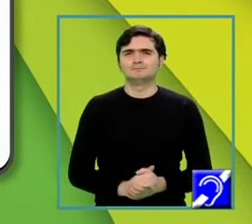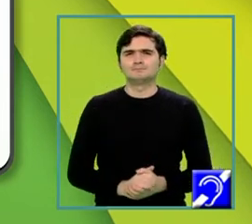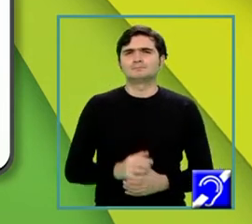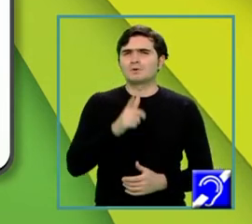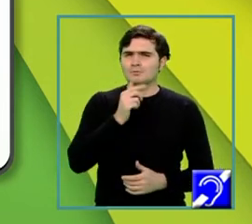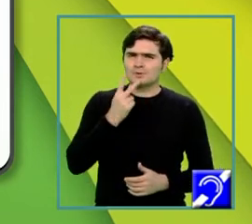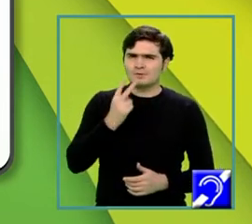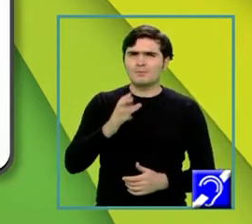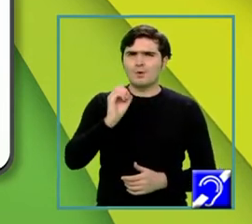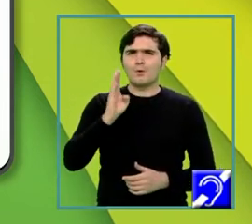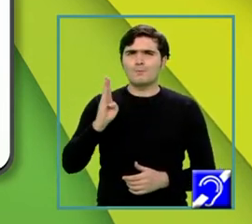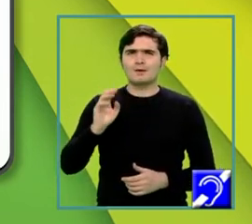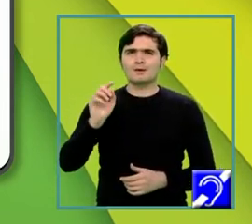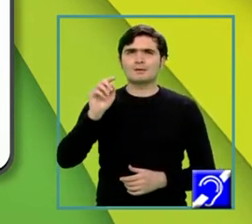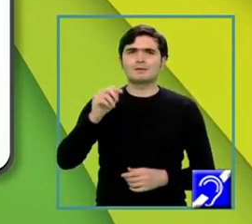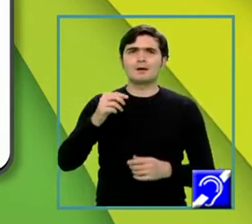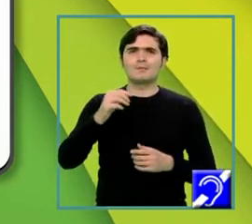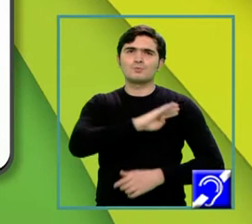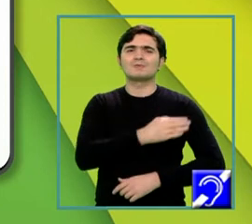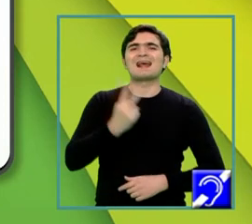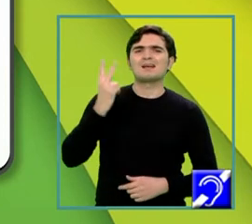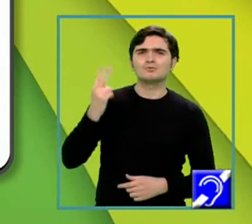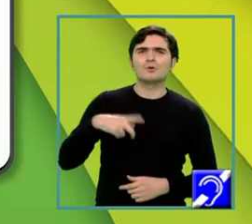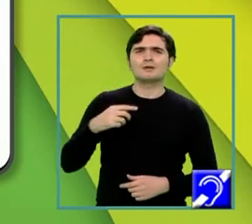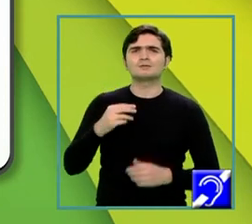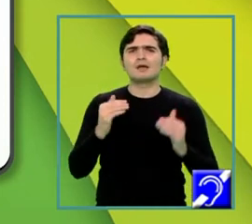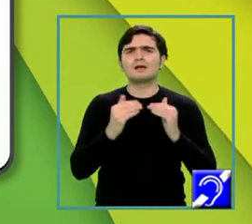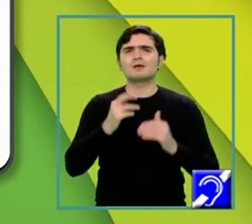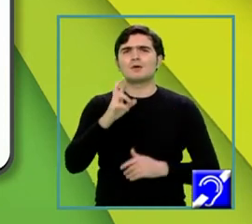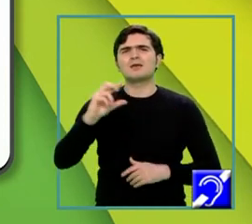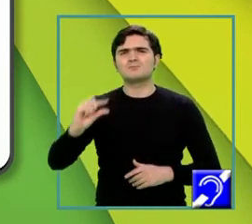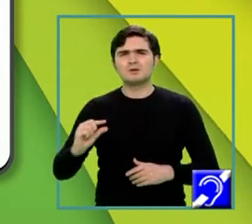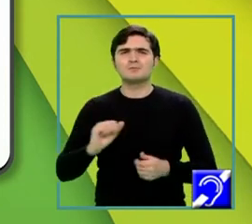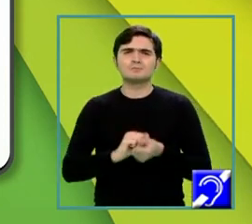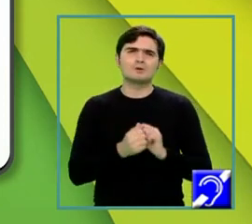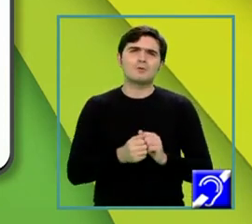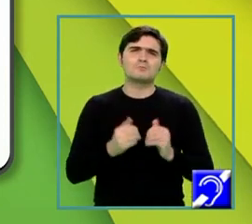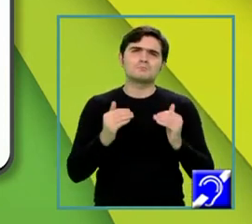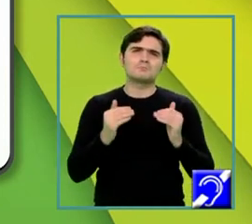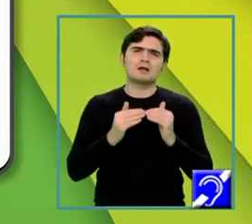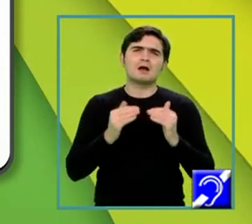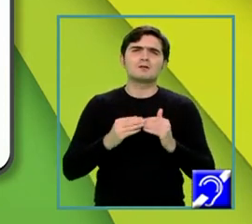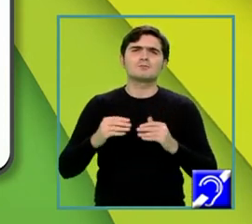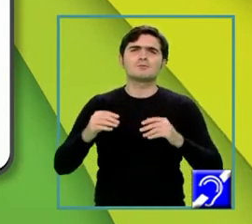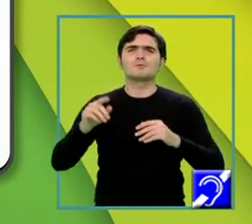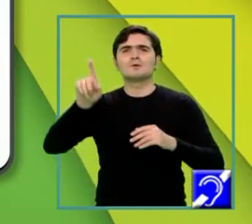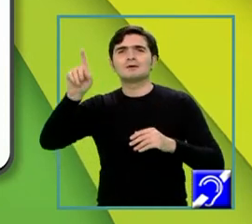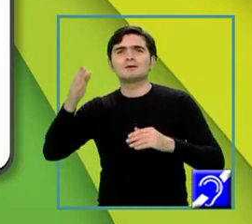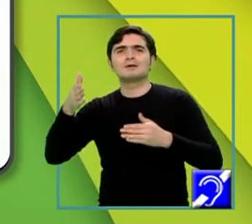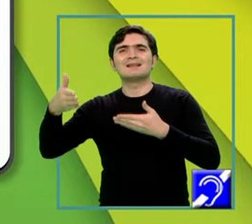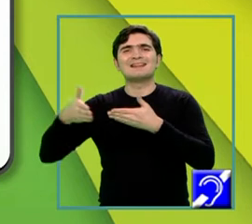unde OB este egal cu ermic, am zis acolo, sau egală cu, mai departe, latura hexagonului regulat. De aici rezultă